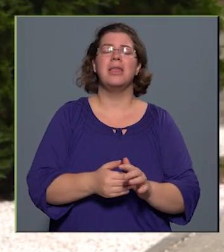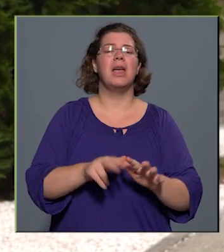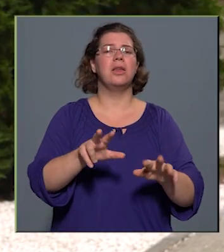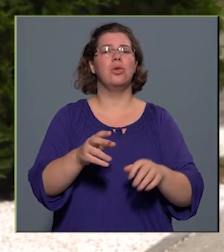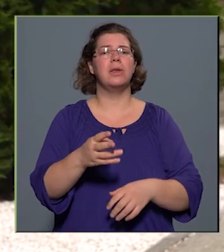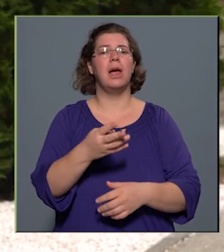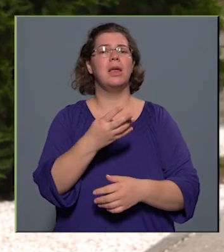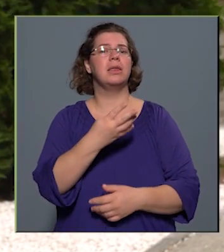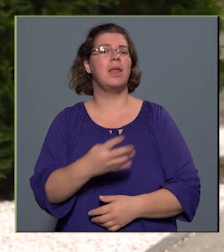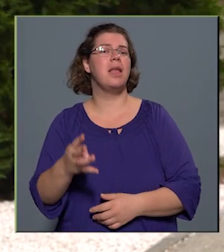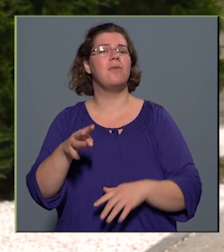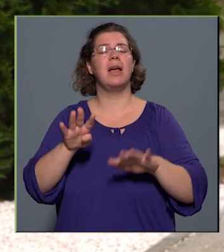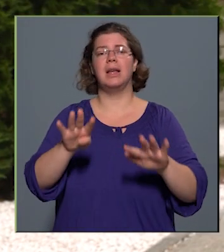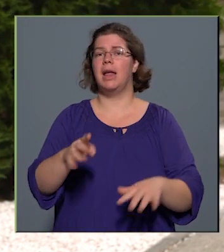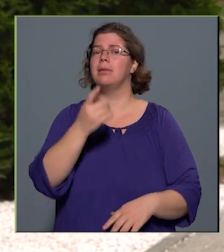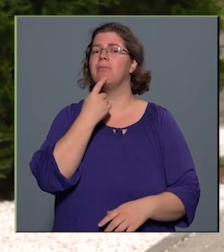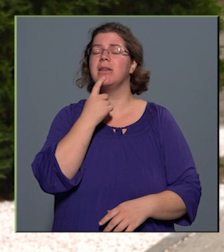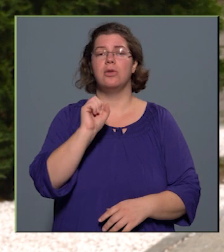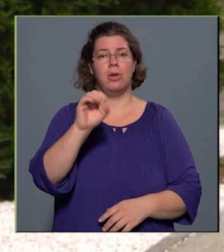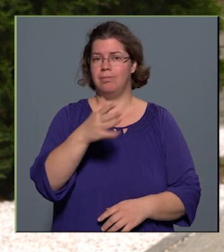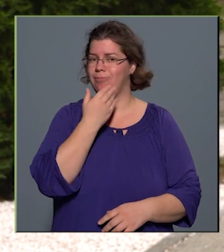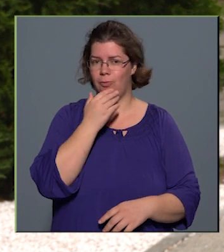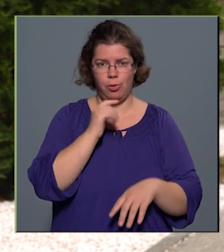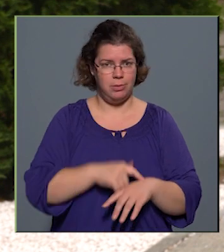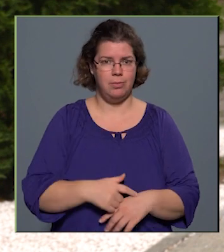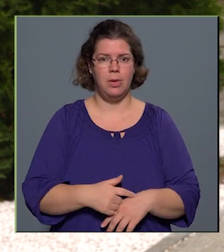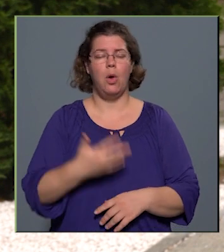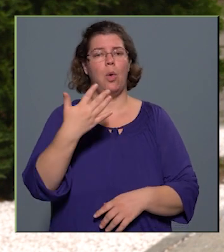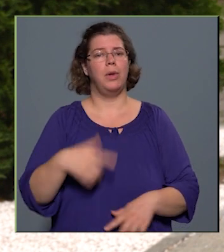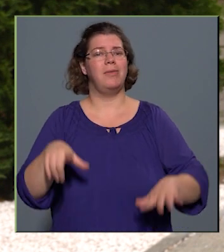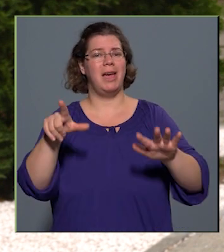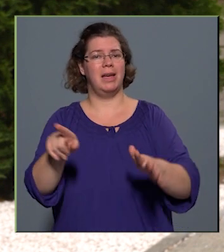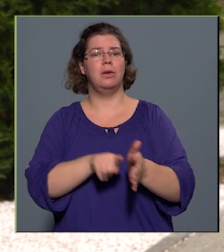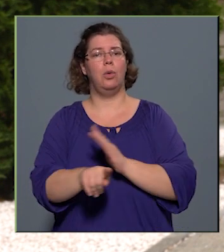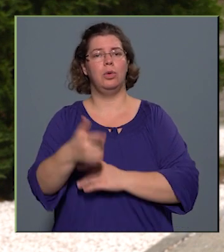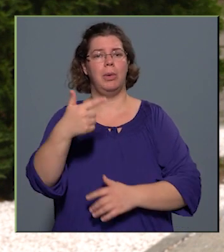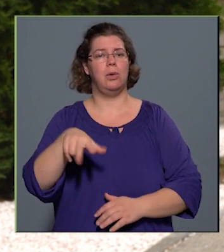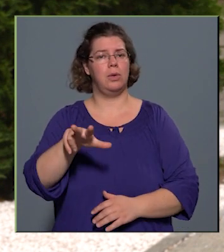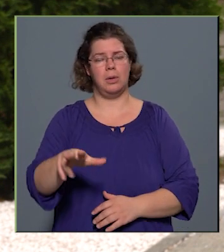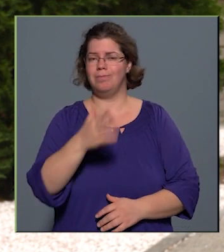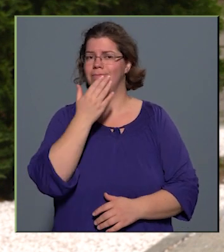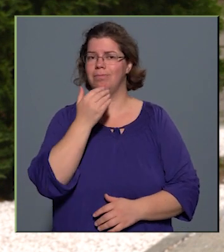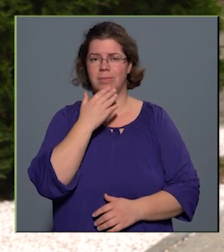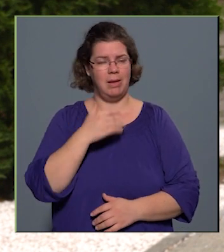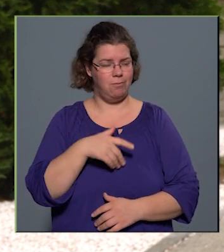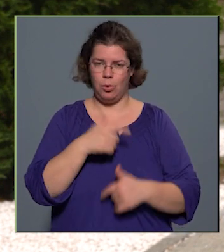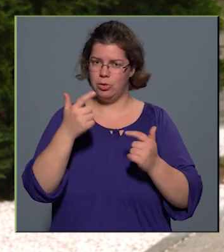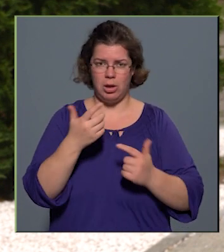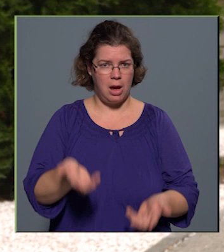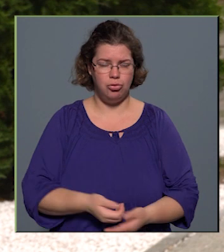március 15-én nem volt rá idő, 1957. október 23-án pedig nem lett volna tanácsos.